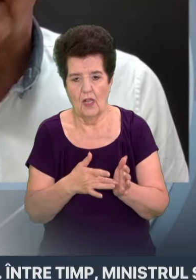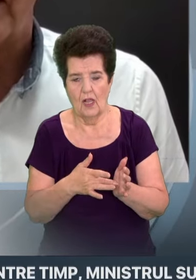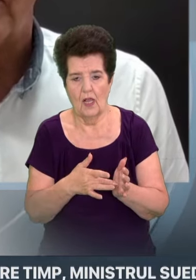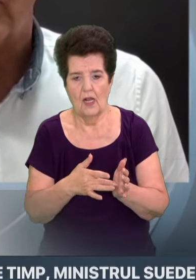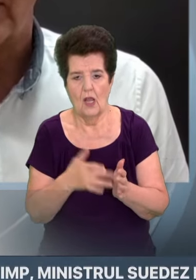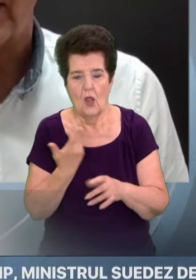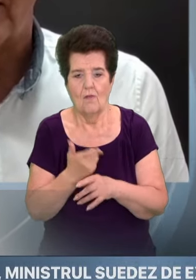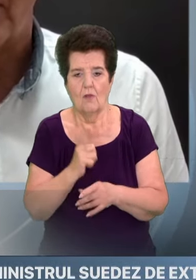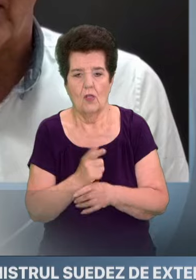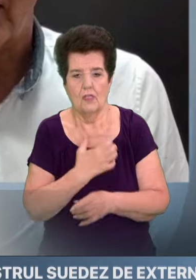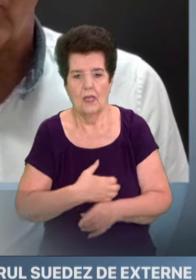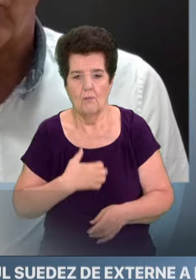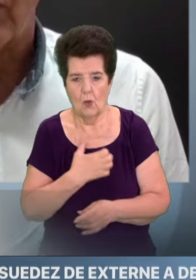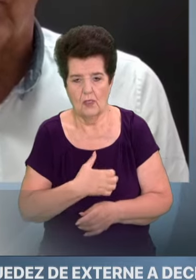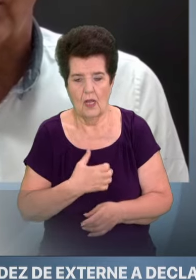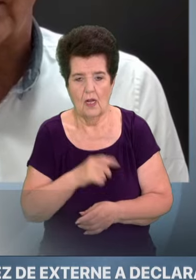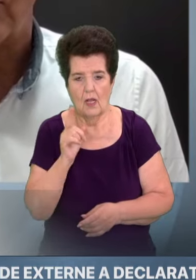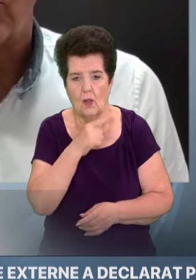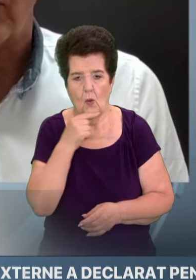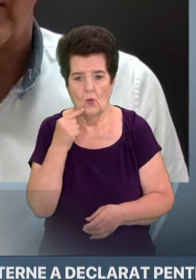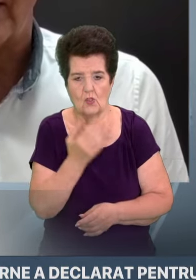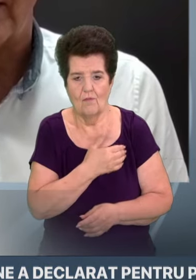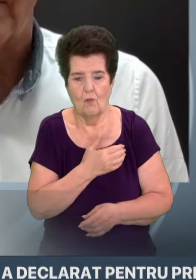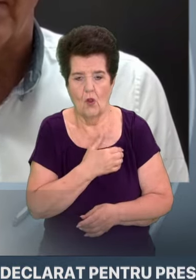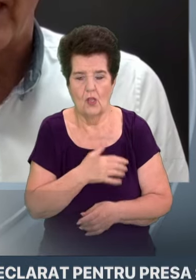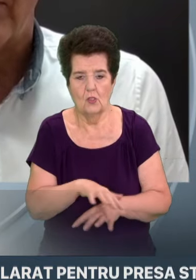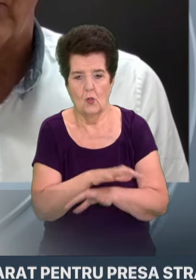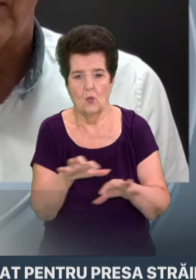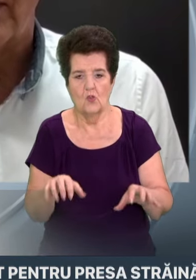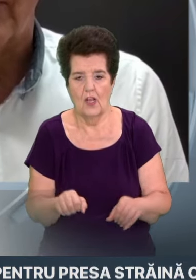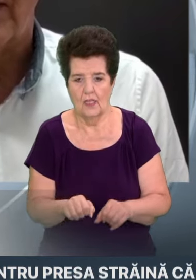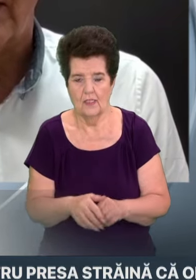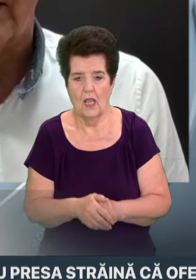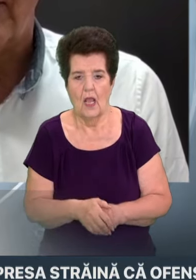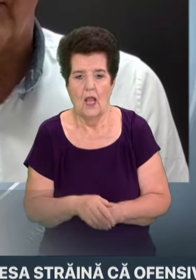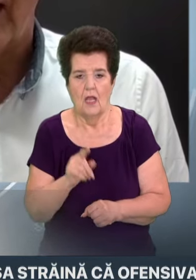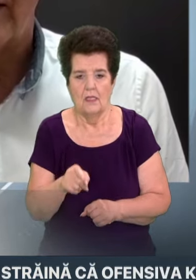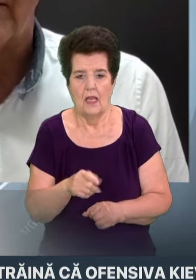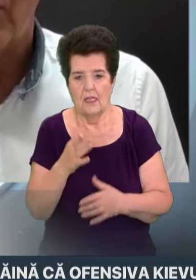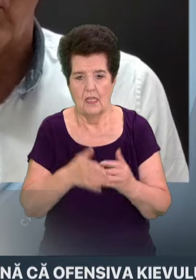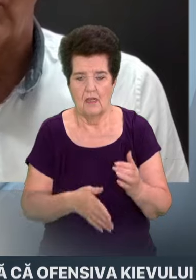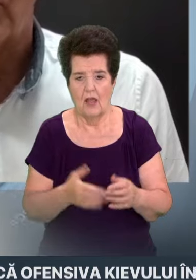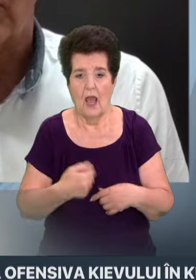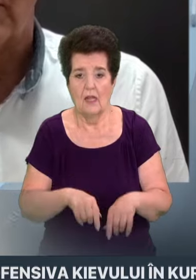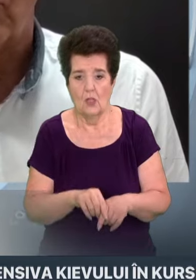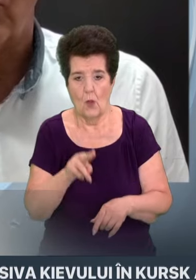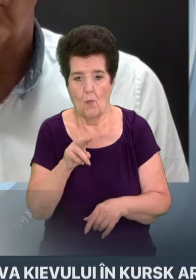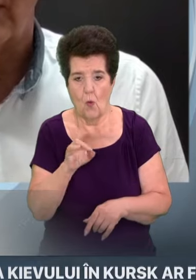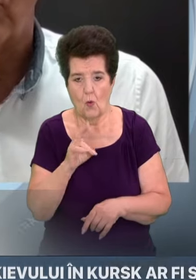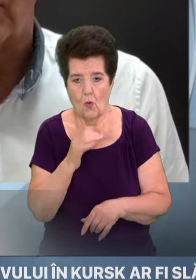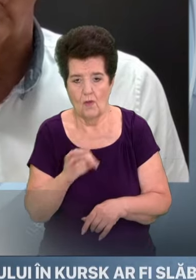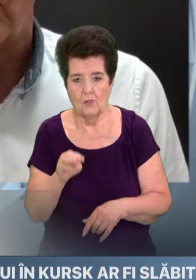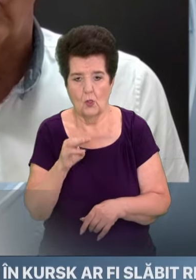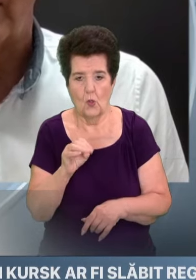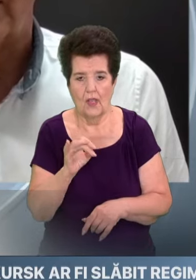un punct foarte important pe care rușii vor să-l cucerească, pentru că, în definitiv, atât Pokrovscu, cât și